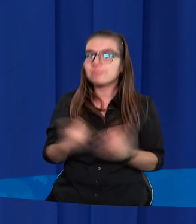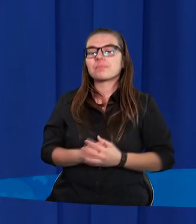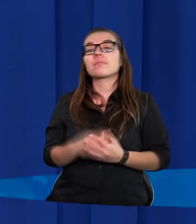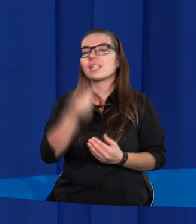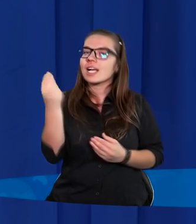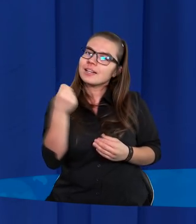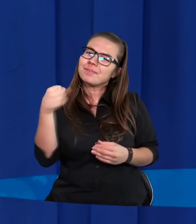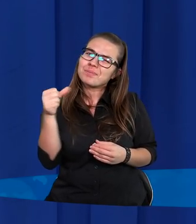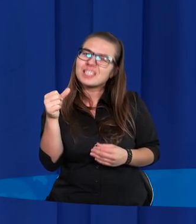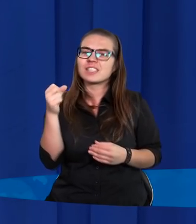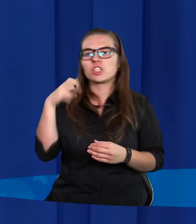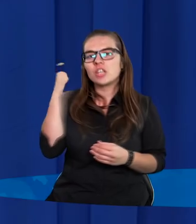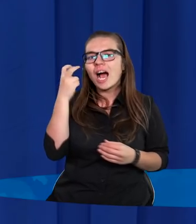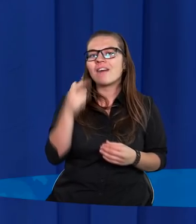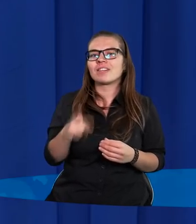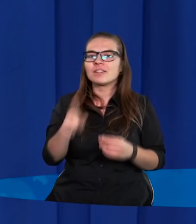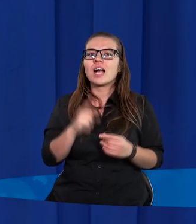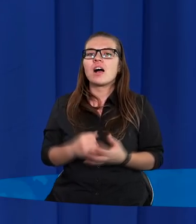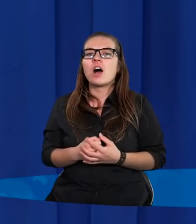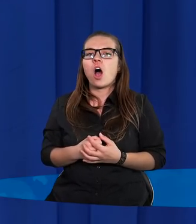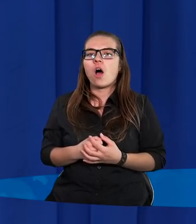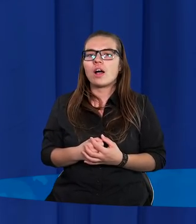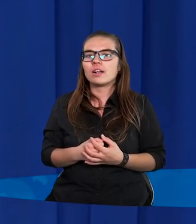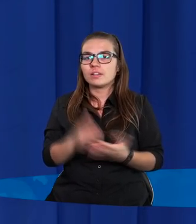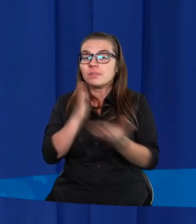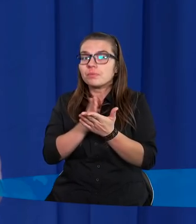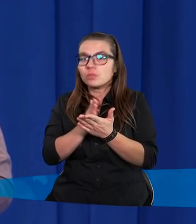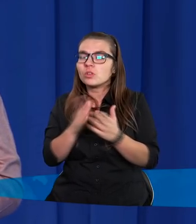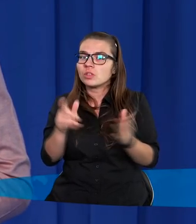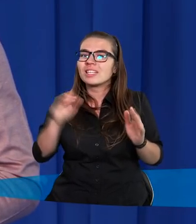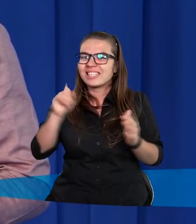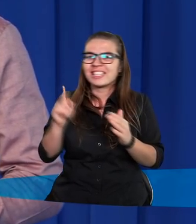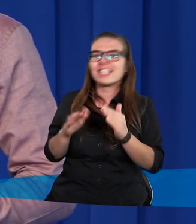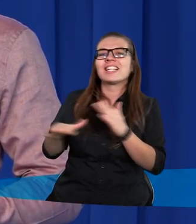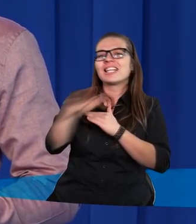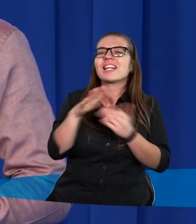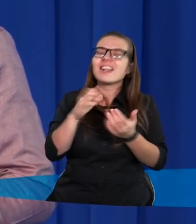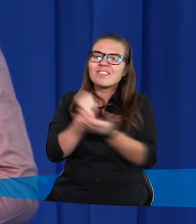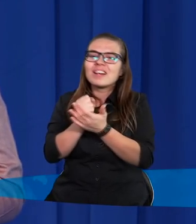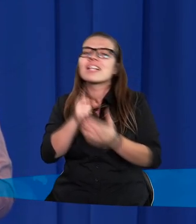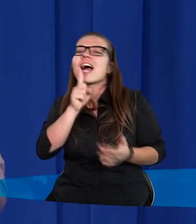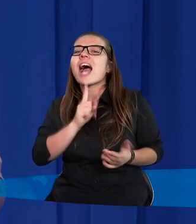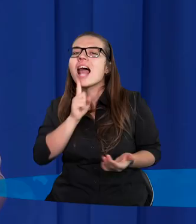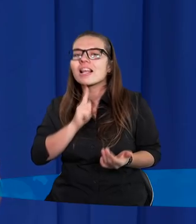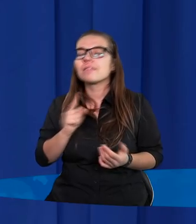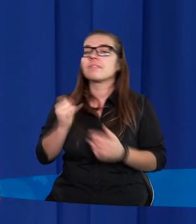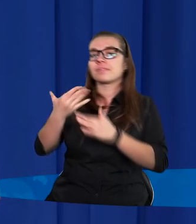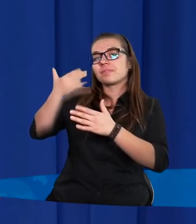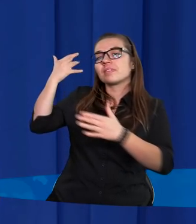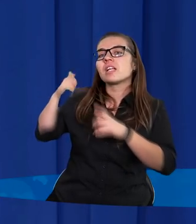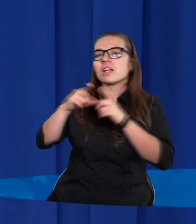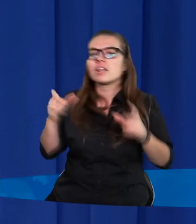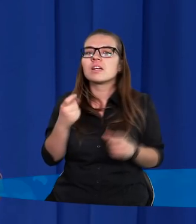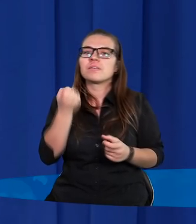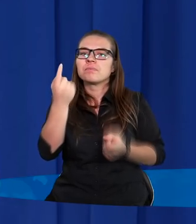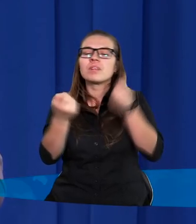Jeszcze jeden taki, taka ciekawostka już z pogranicza religii. Otóż od jakiegoś czasu pojawiło nam